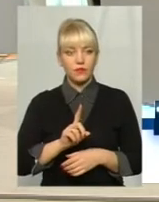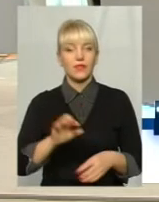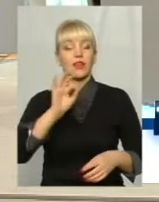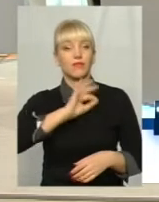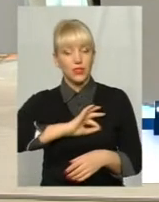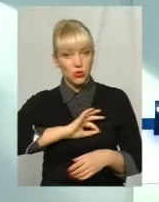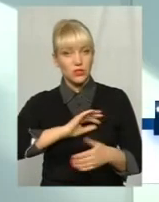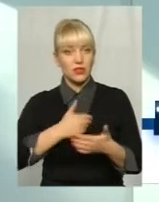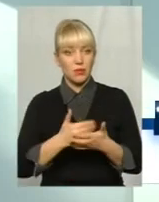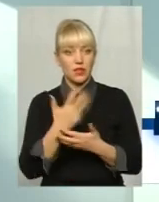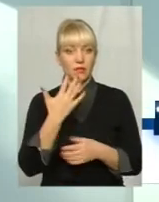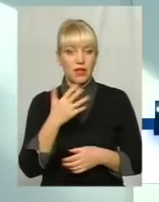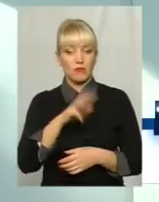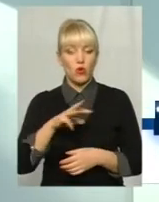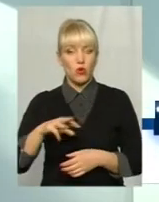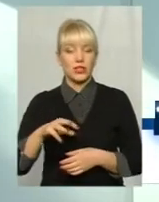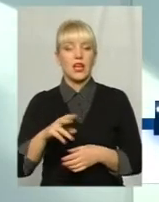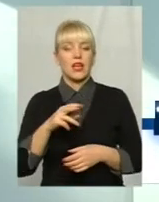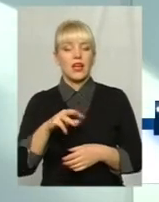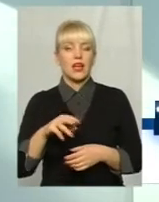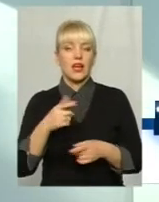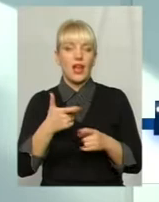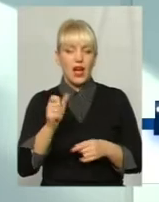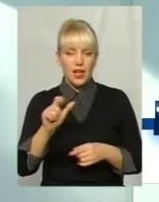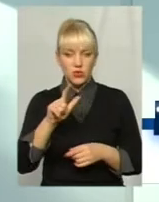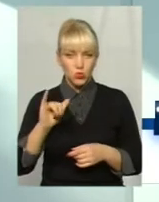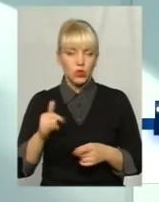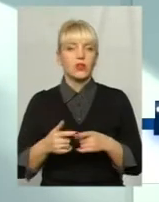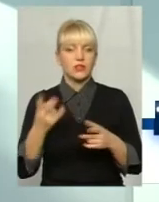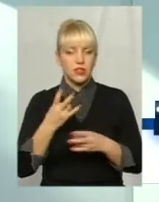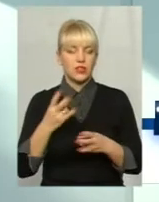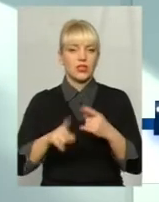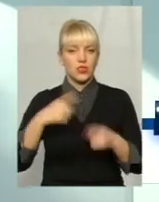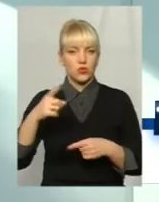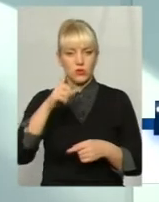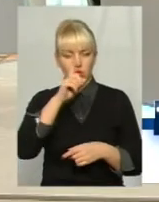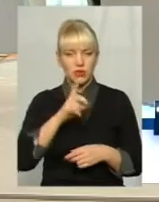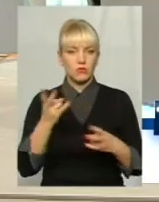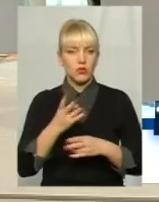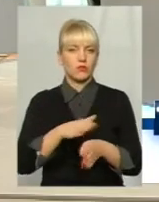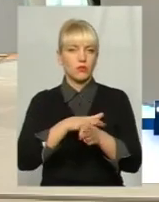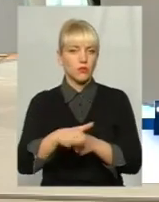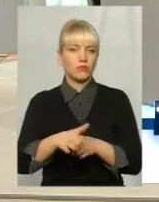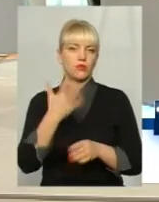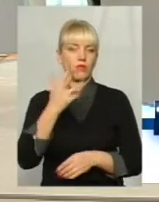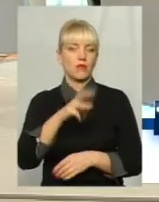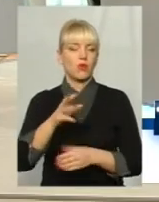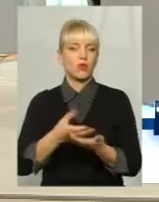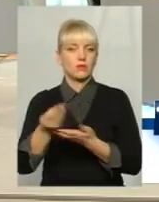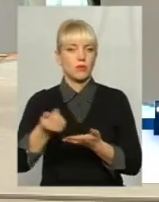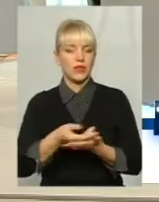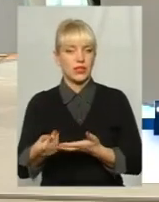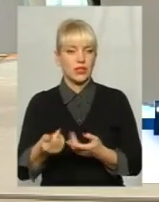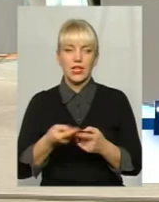використаємо там 5 мільйонів метрів кубічних газів, ми повинні нафтогазу на перше число на наступного місяця заплатити ці кошти. Ну і,